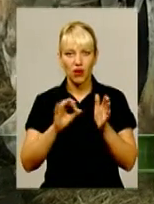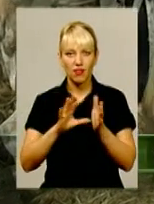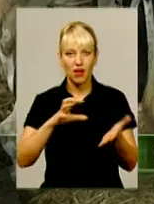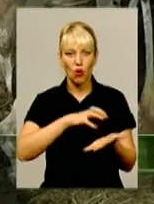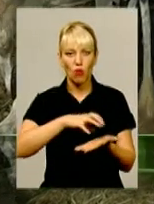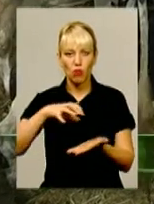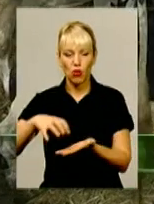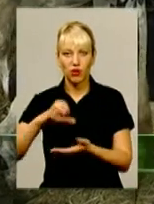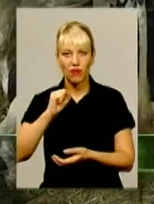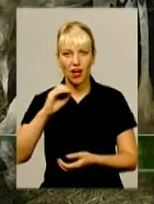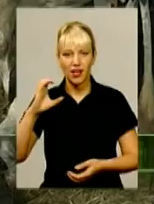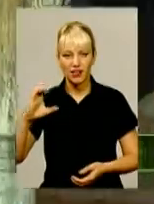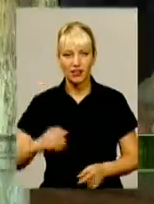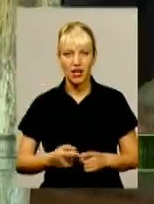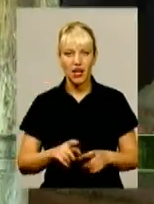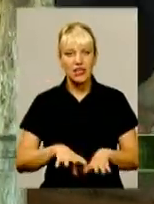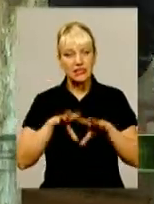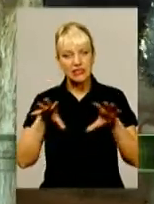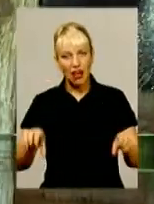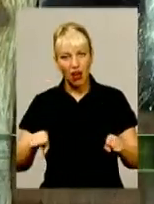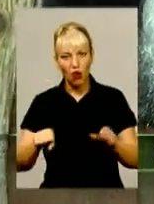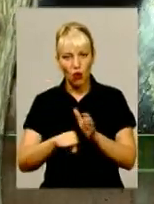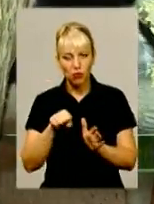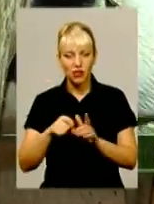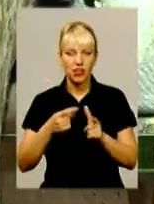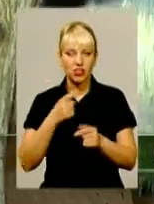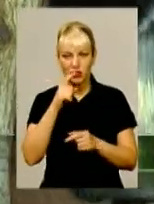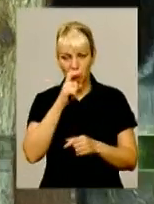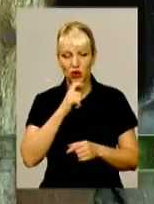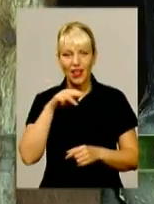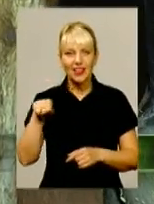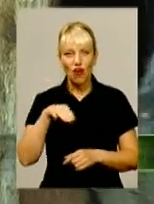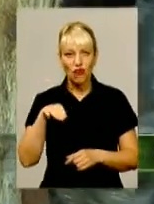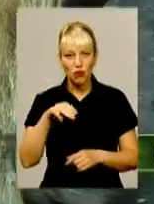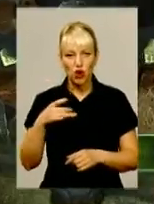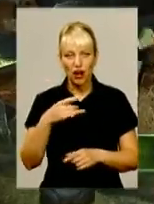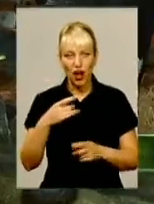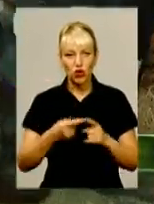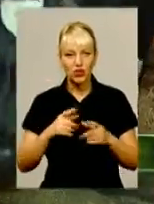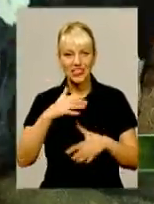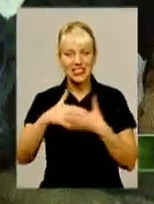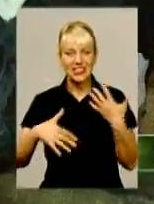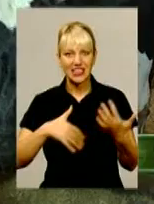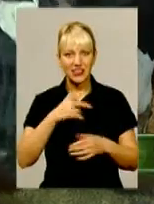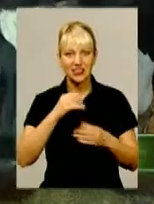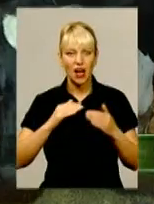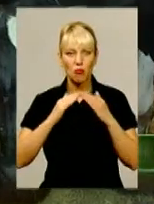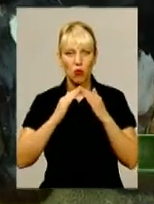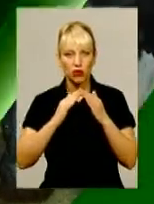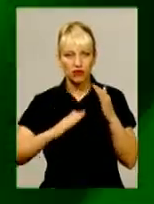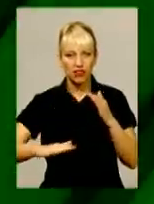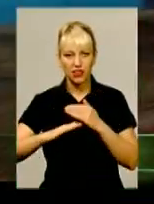Рейдерське захоплення чи непорозуміння? В Теофіпільському районі розгорівся справжній скандал на подвір'ї фермерського господарства.